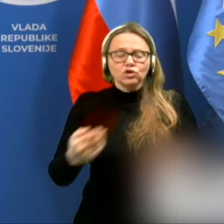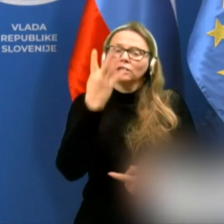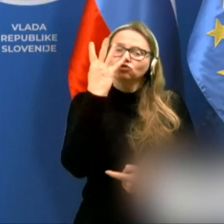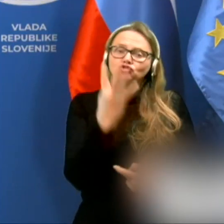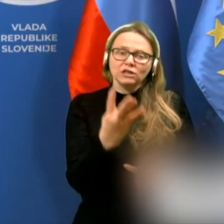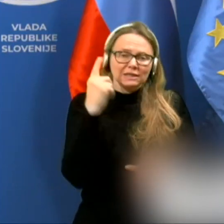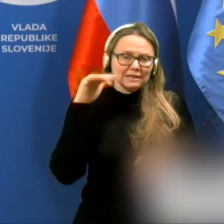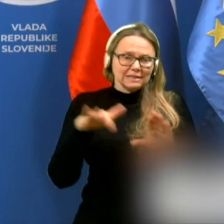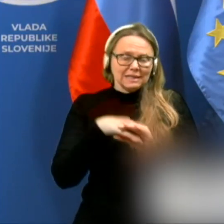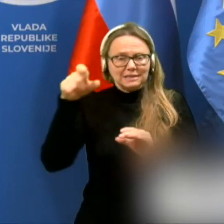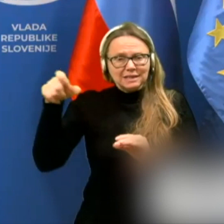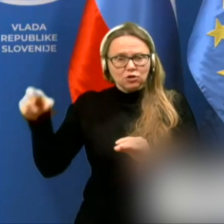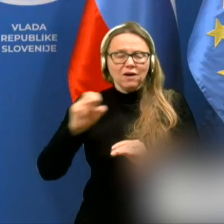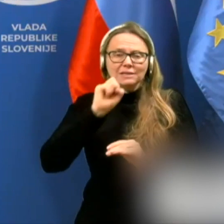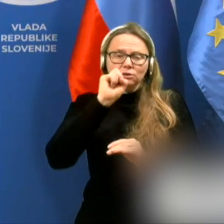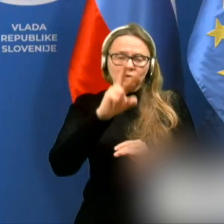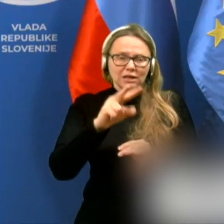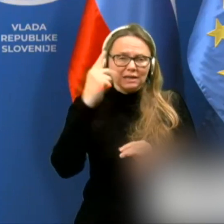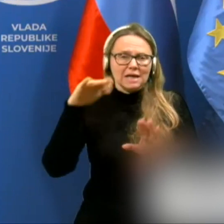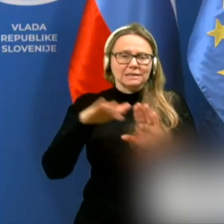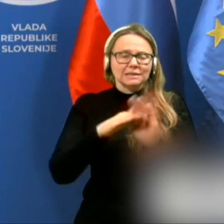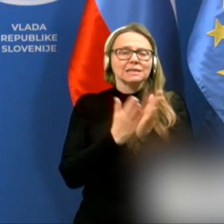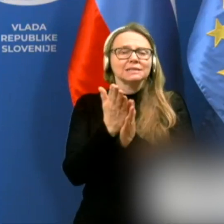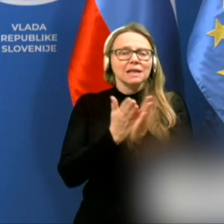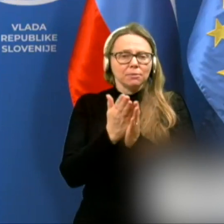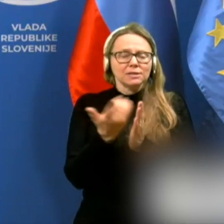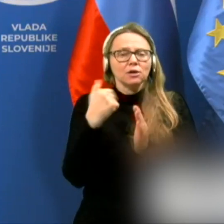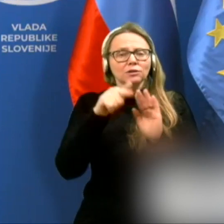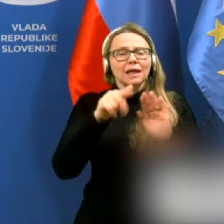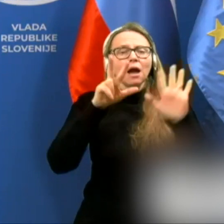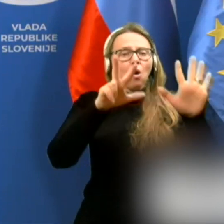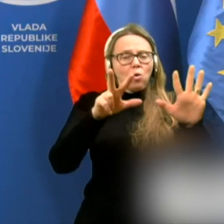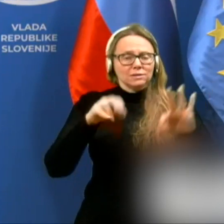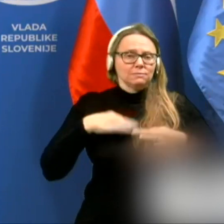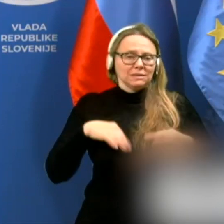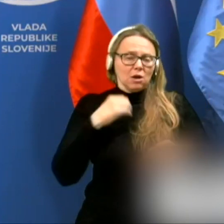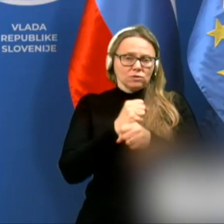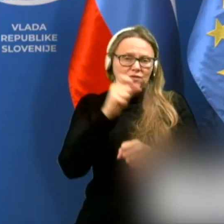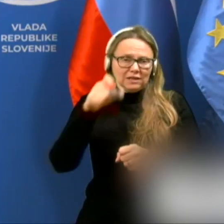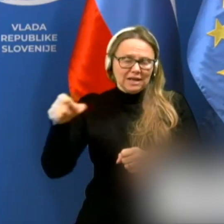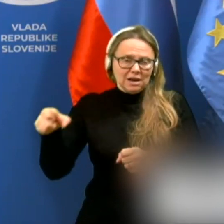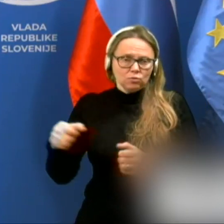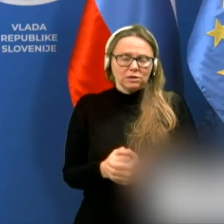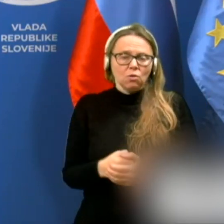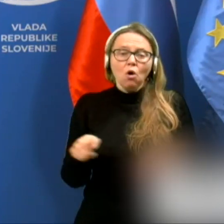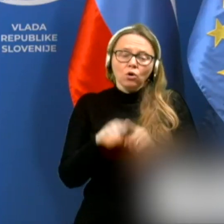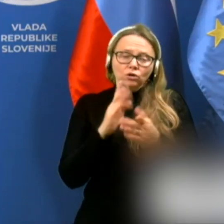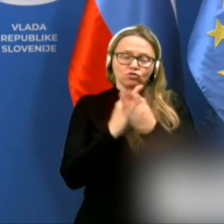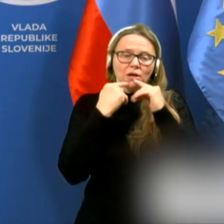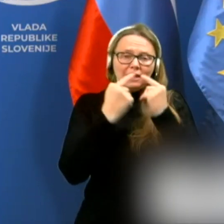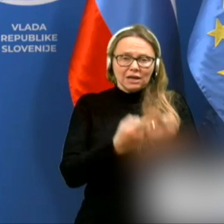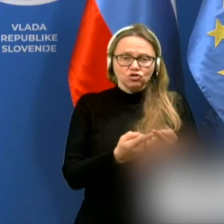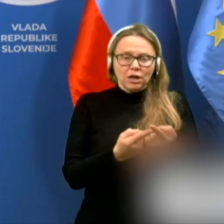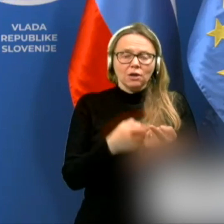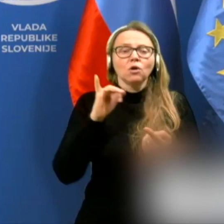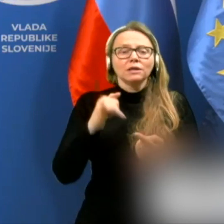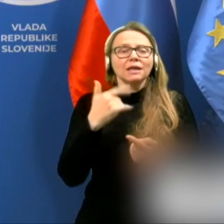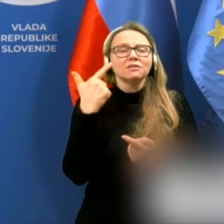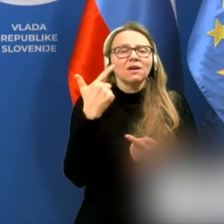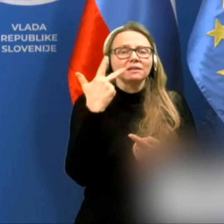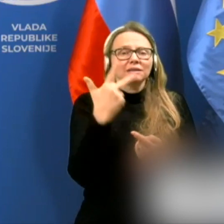stanovalcev in 13 zaposlenih, od tega 8 zdravstvenih delavcev. Kot že rečeno je kar